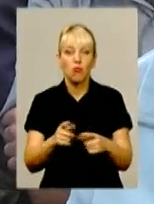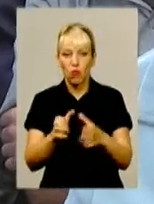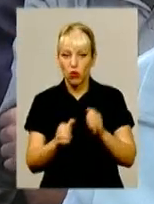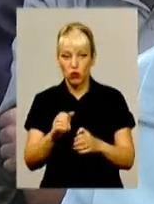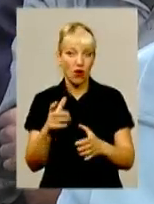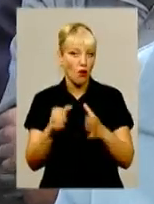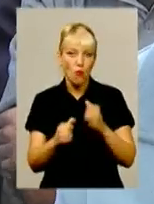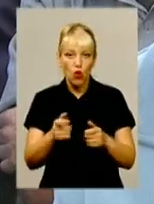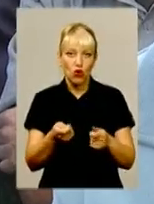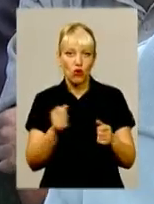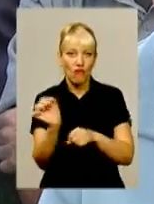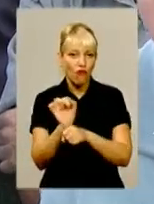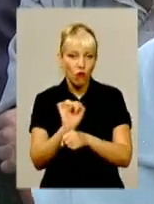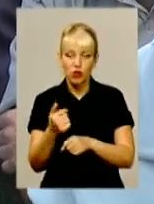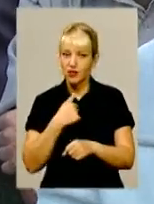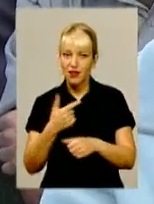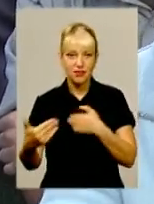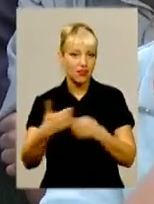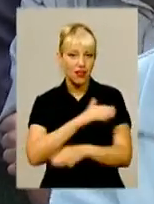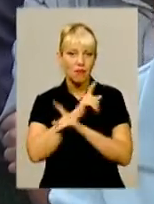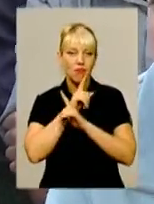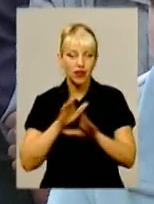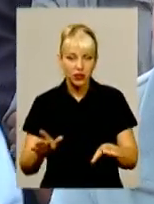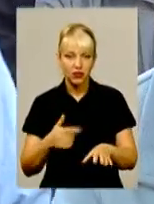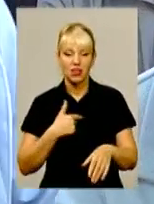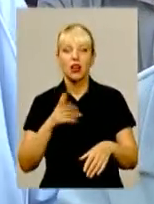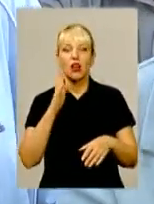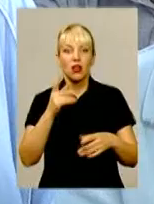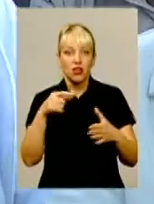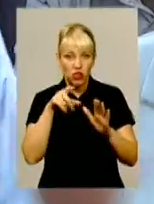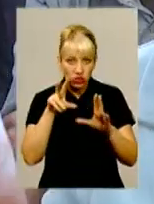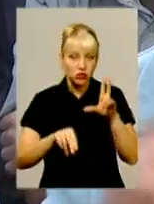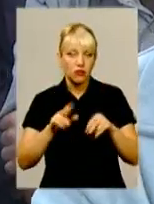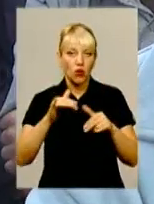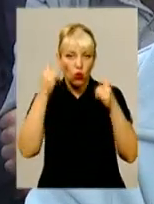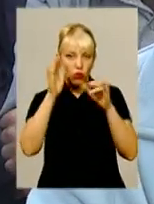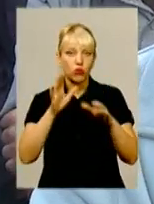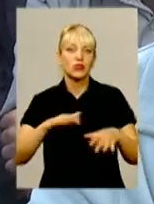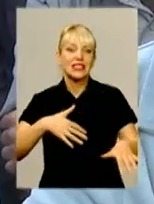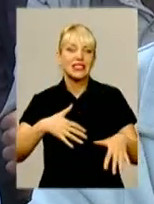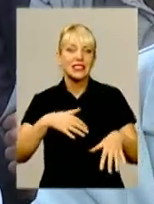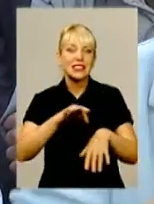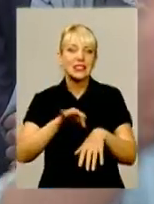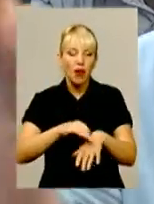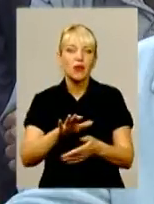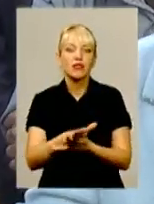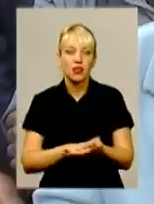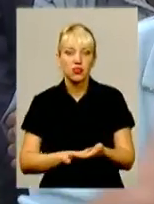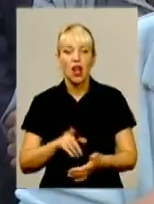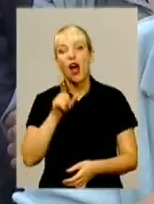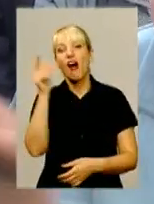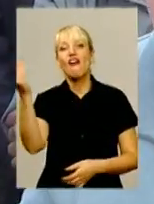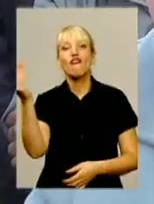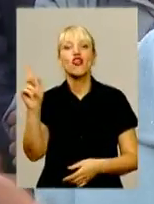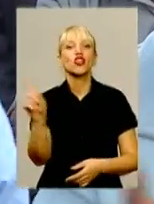нас не приїде. Все, заблоковані. Худова зараз буде слаба, по-перше. І що нам робити? Вони поставали